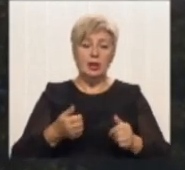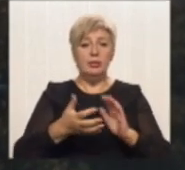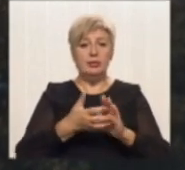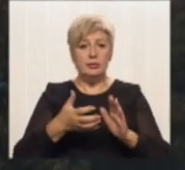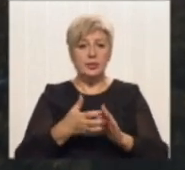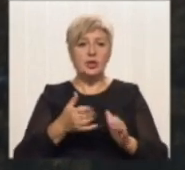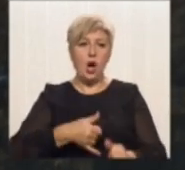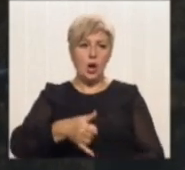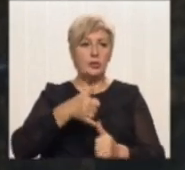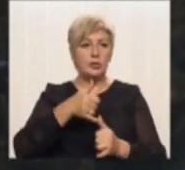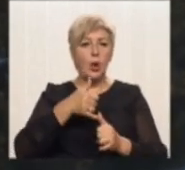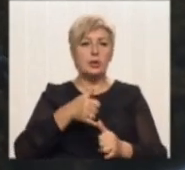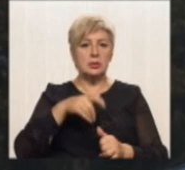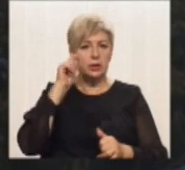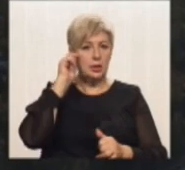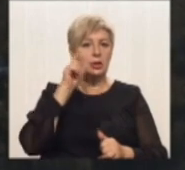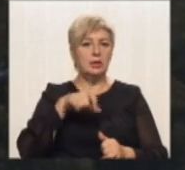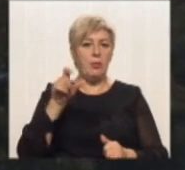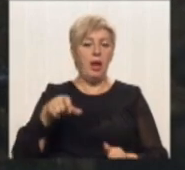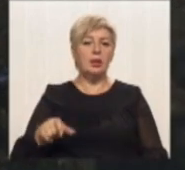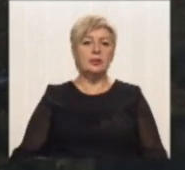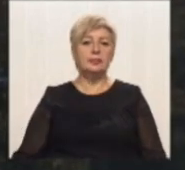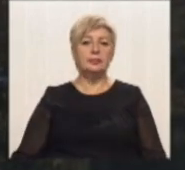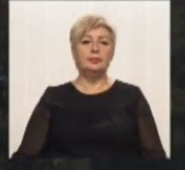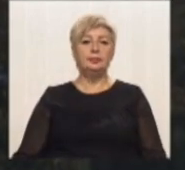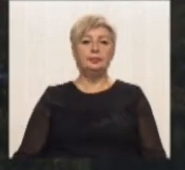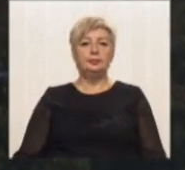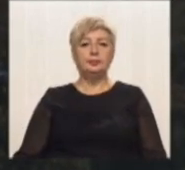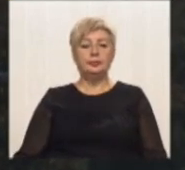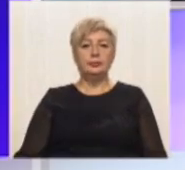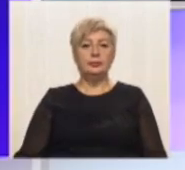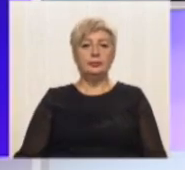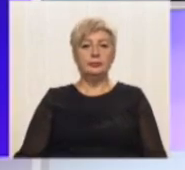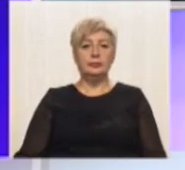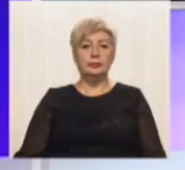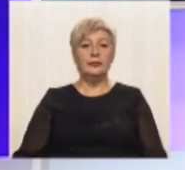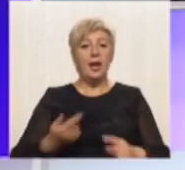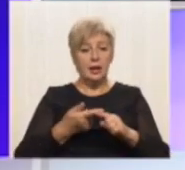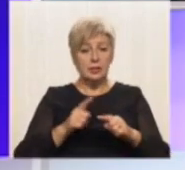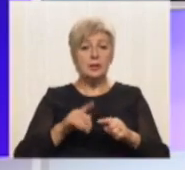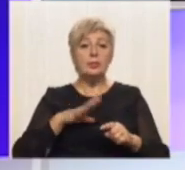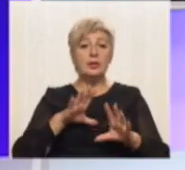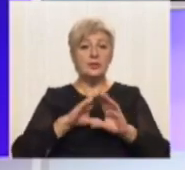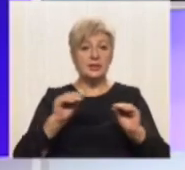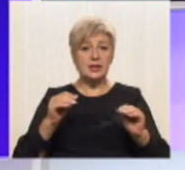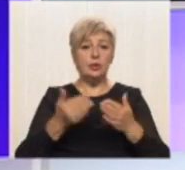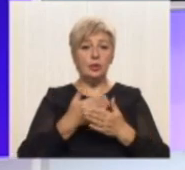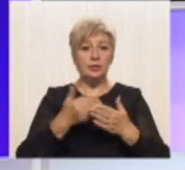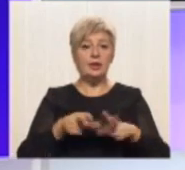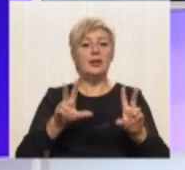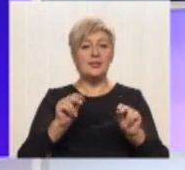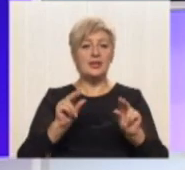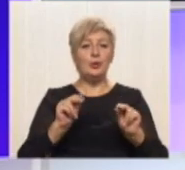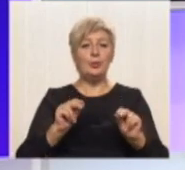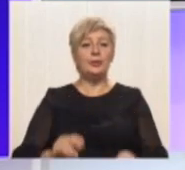зросту. Це були всі новини на цю годину. На все